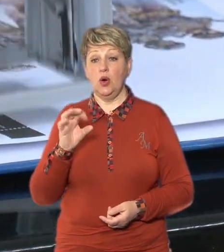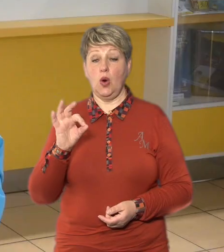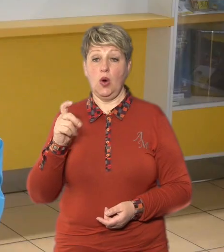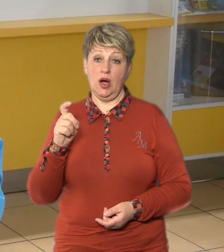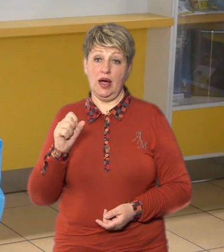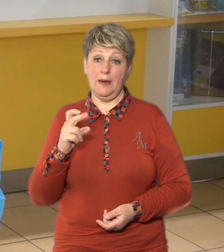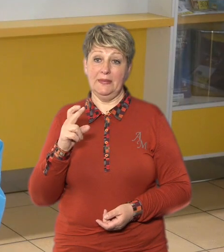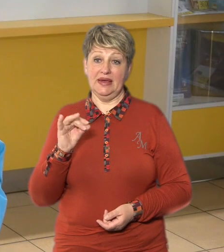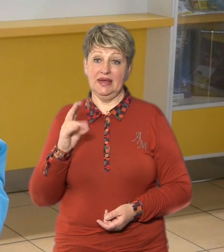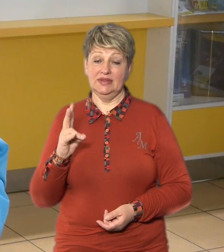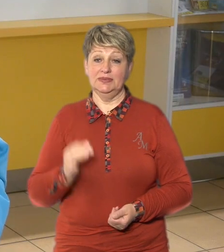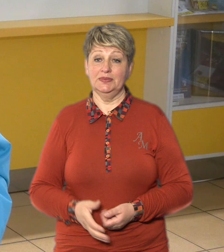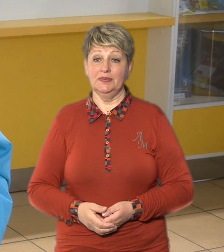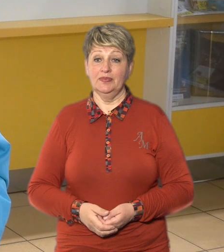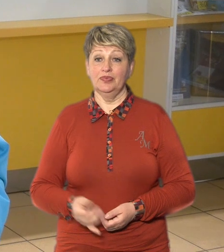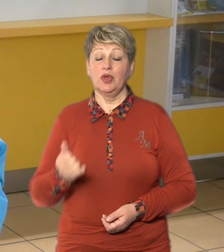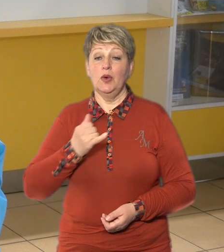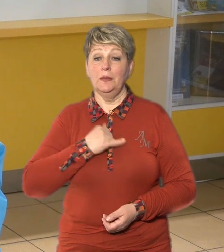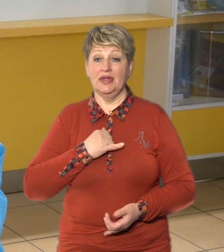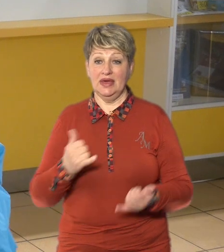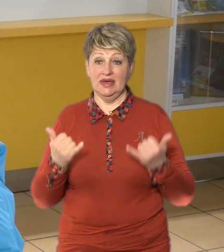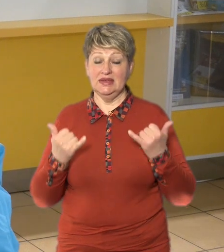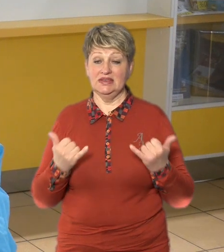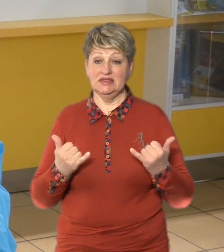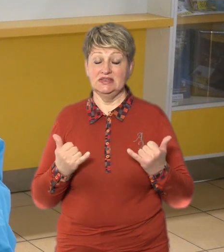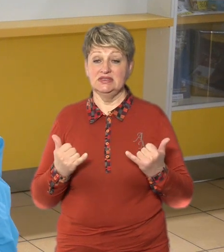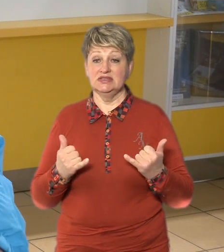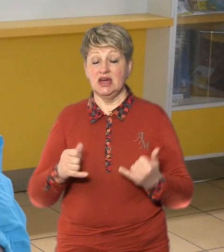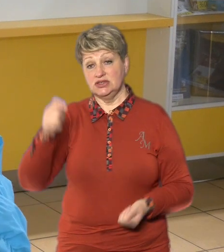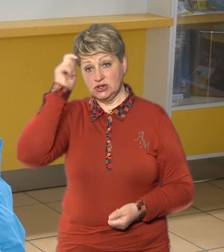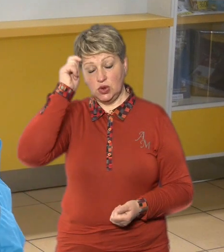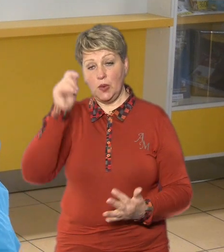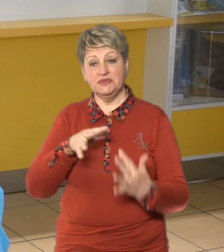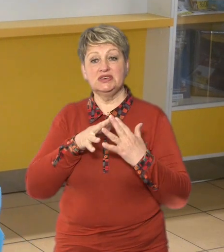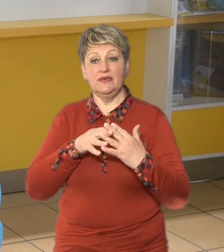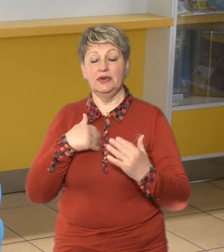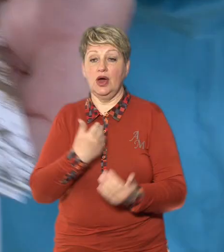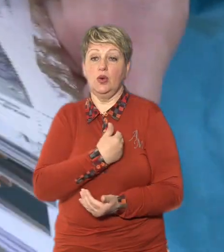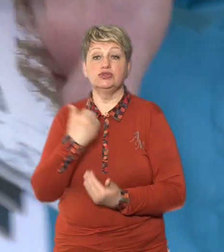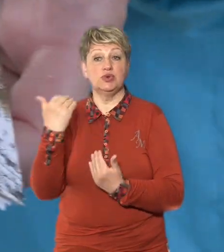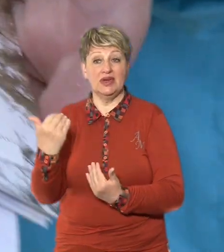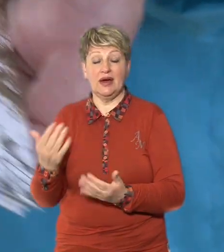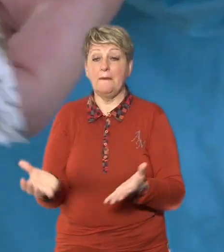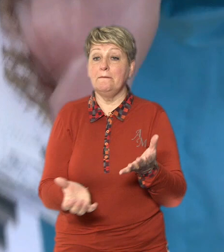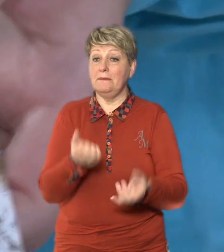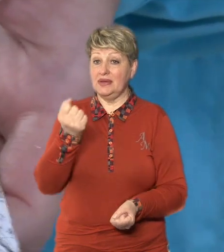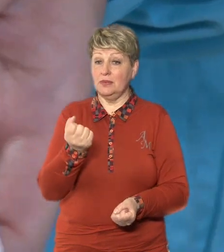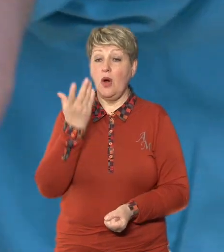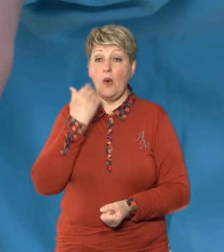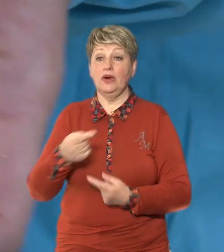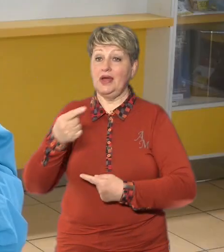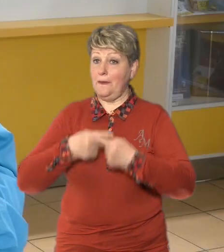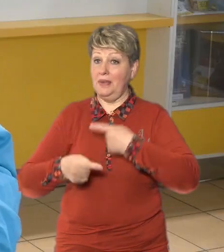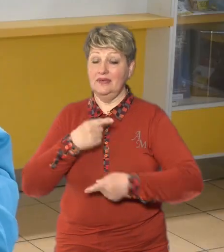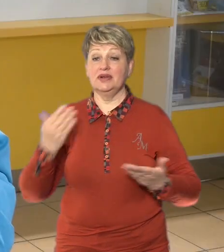У мене 15 друзів, які зараз на даний момент воюють, і я хочу їх підтримати, потім, коли вони повернуться живими